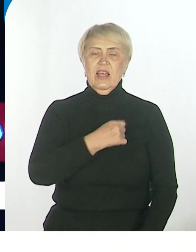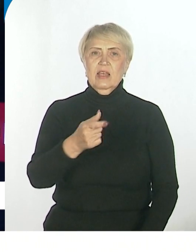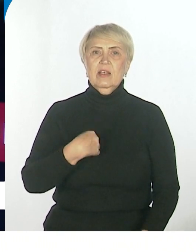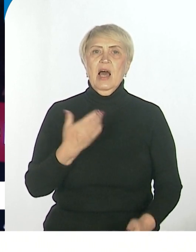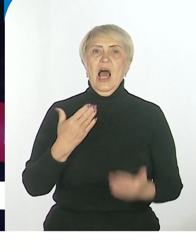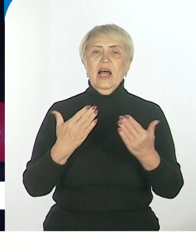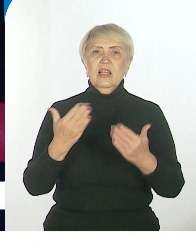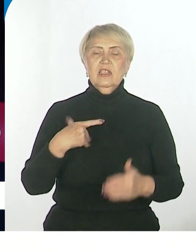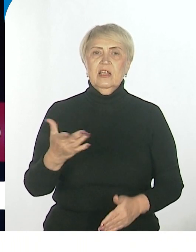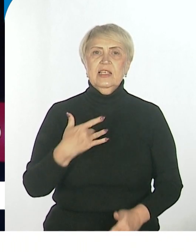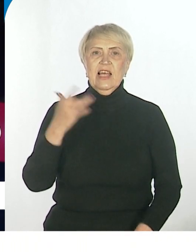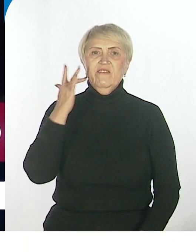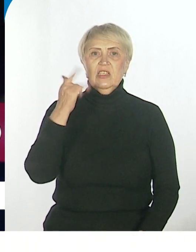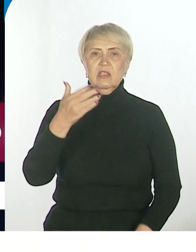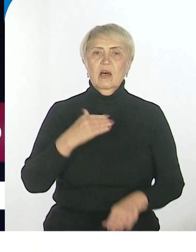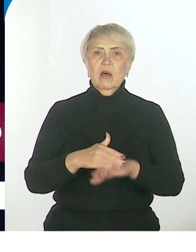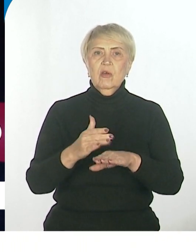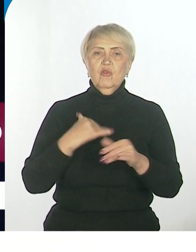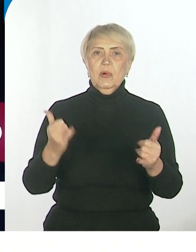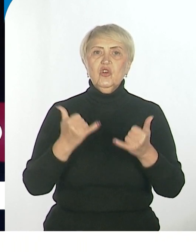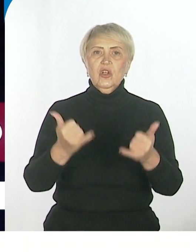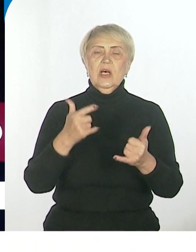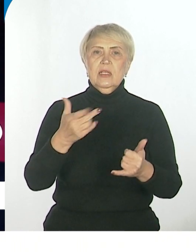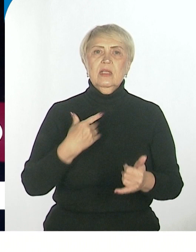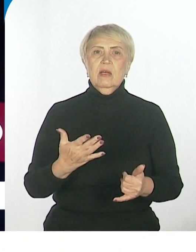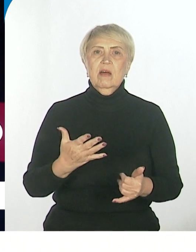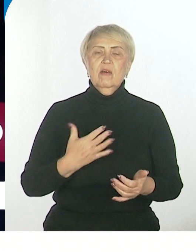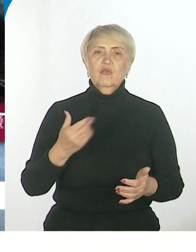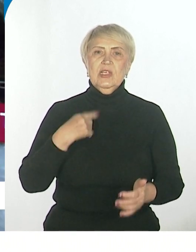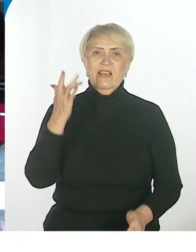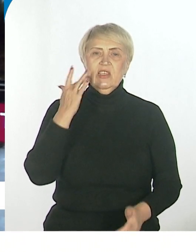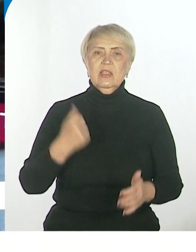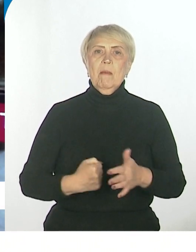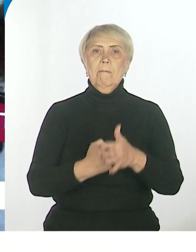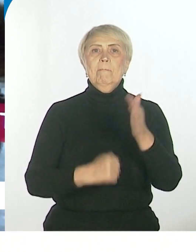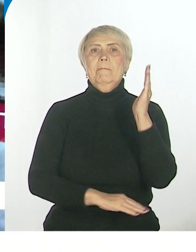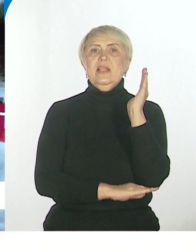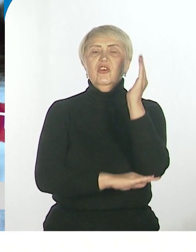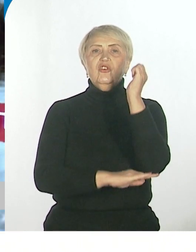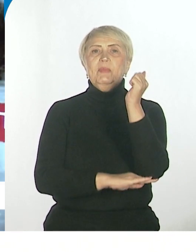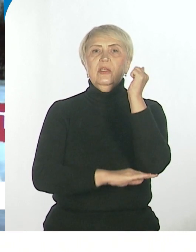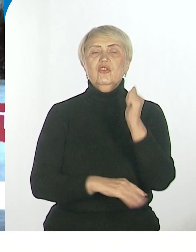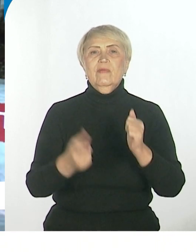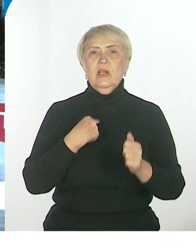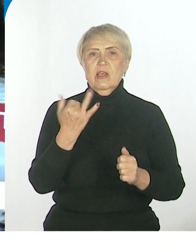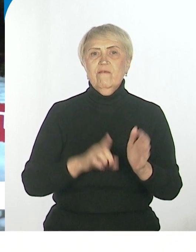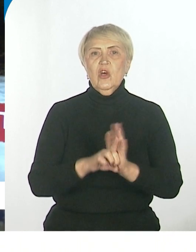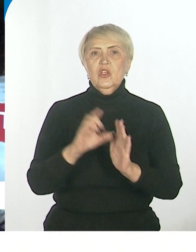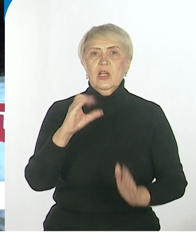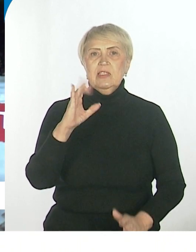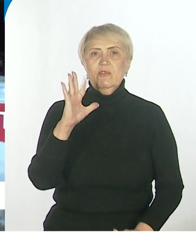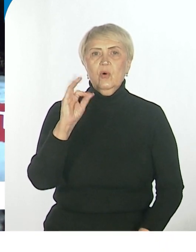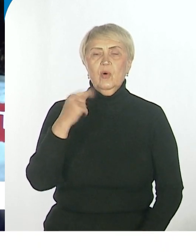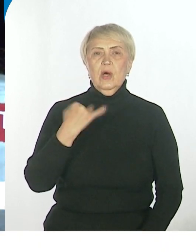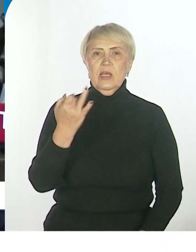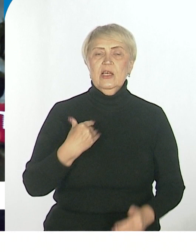относились очень доброжелательно, очень всегда поддерживали, мы эту поддержку чувствовали и до начала СВО. Сейчас